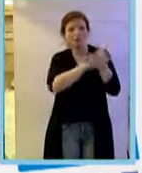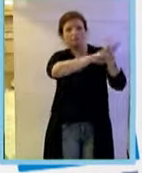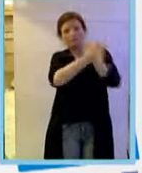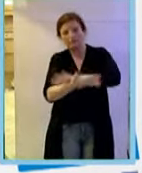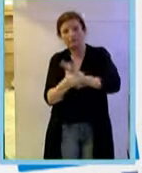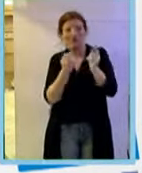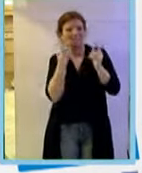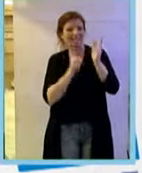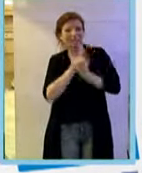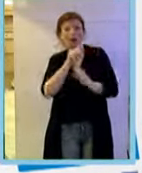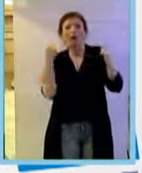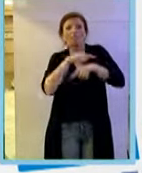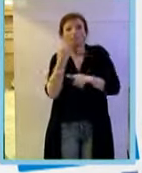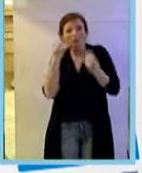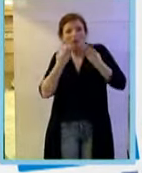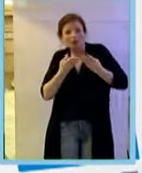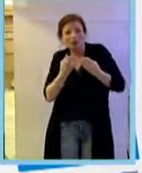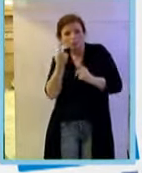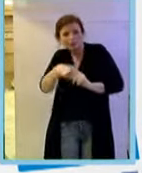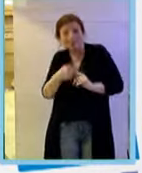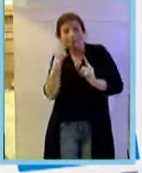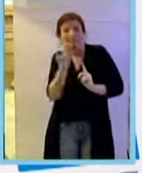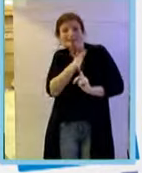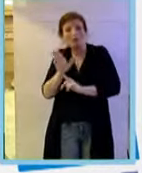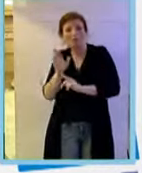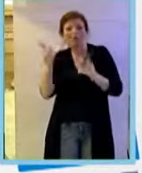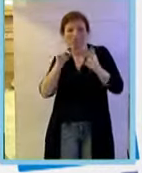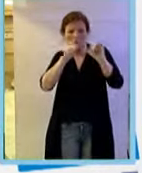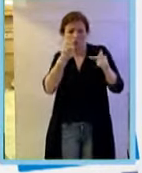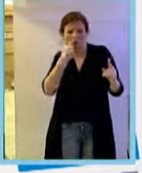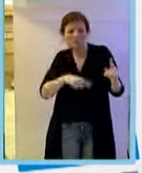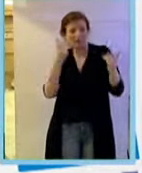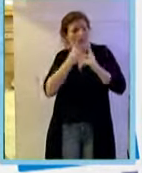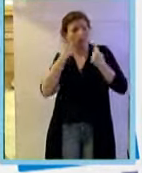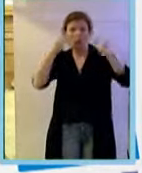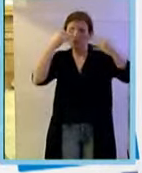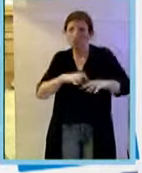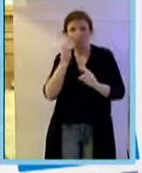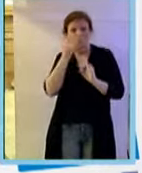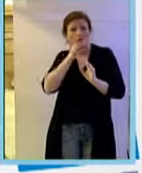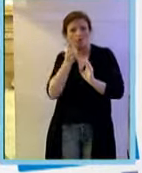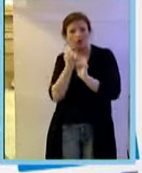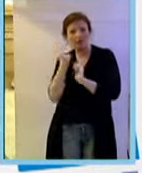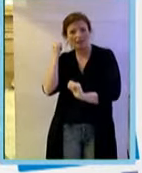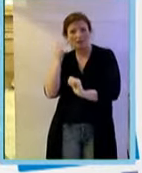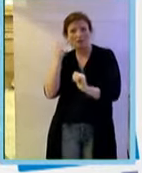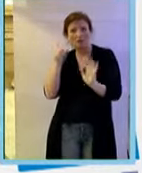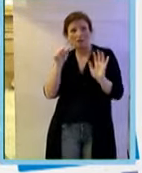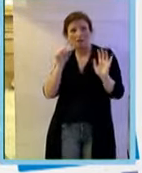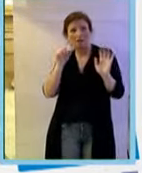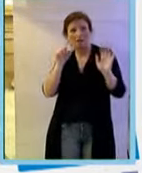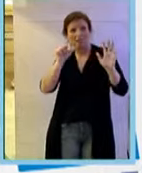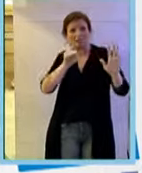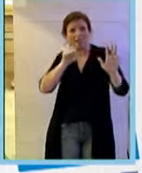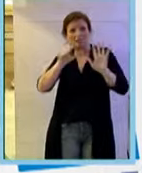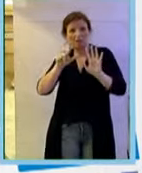pronunciato. Invece questo studio ha dimostrato, se non altro in questo modello, che sono sicuro, potete vedere la 673,